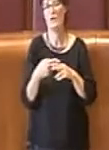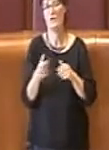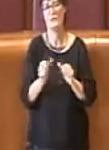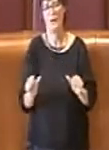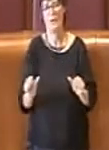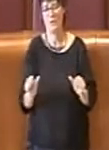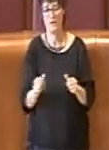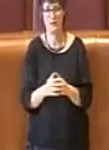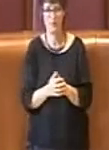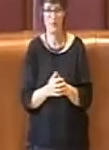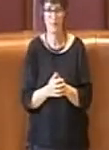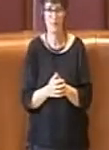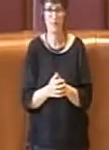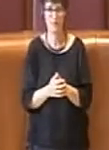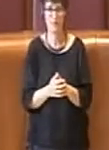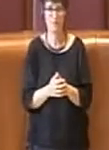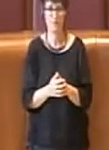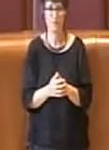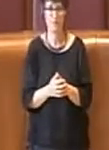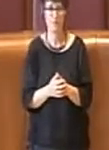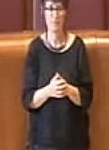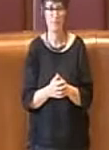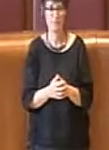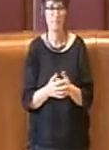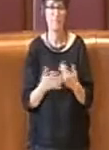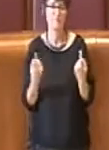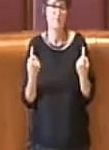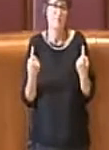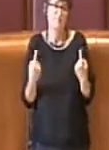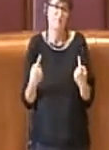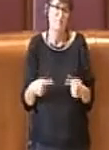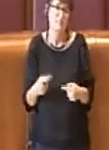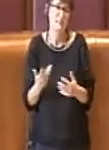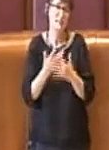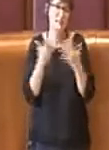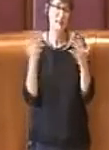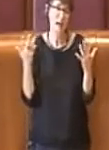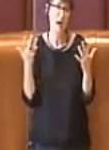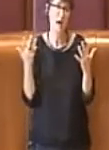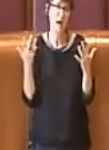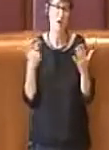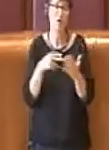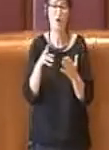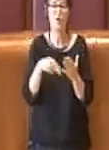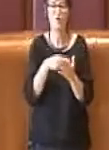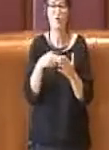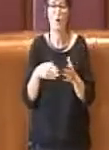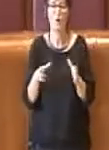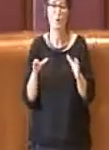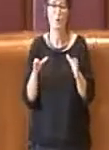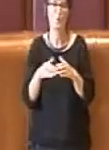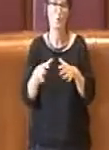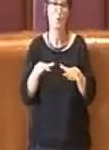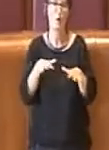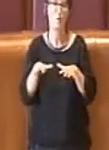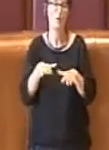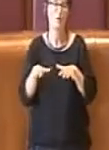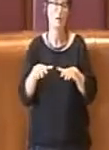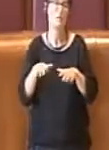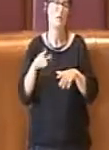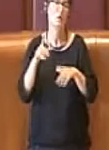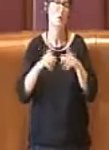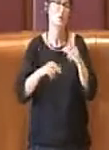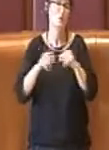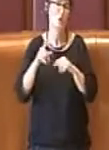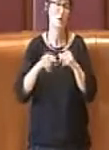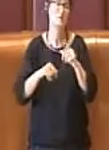Quindi in questa analisi ovviamente il voto del gruppo del Movimento 5 Stelle sarà favorevole